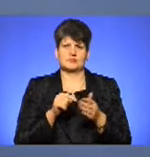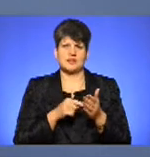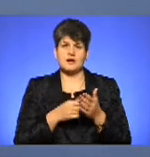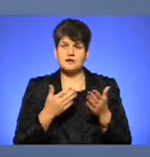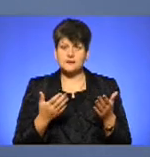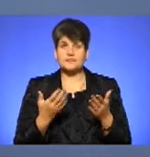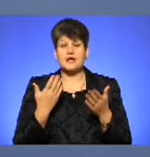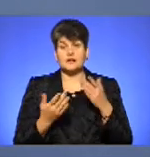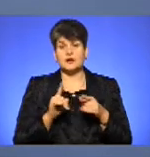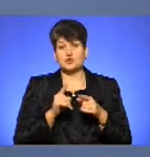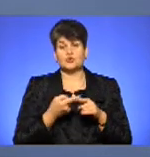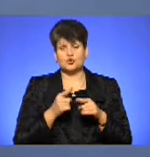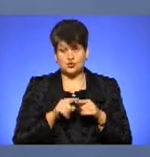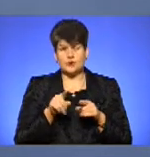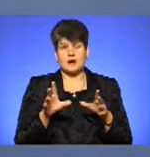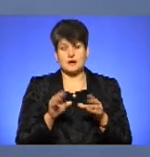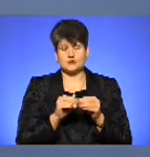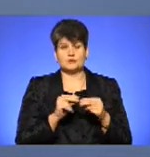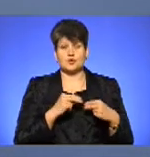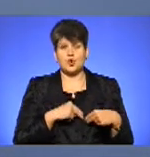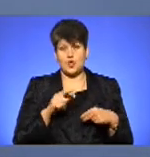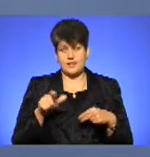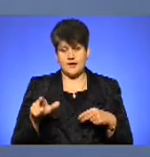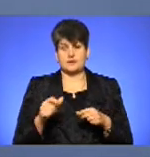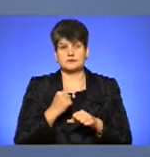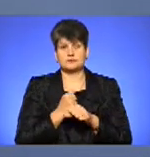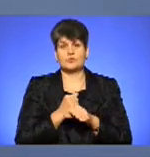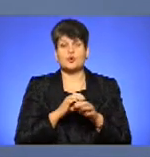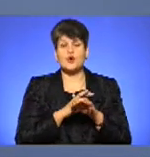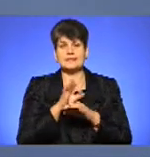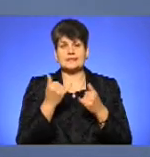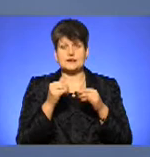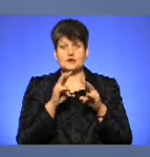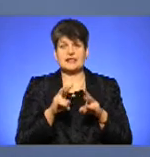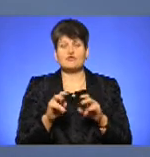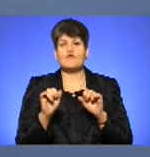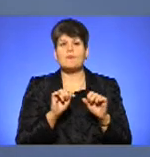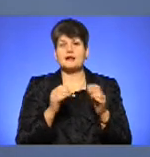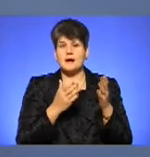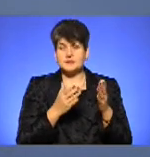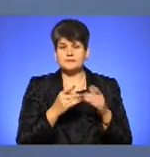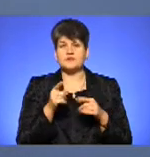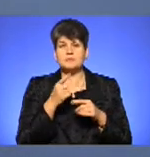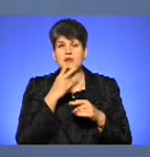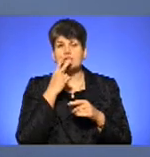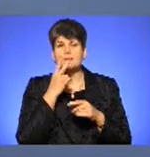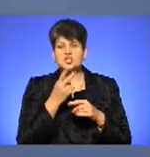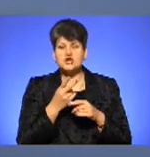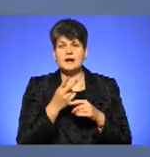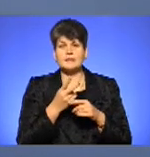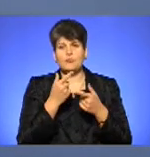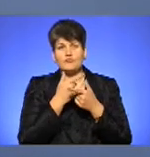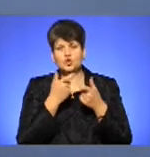Але і щодо цього, я разом із колегами вніс законопроект, який зараз на розгляді в парламенті, і він передбачає повідомлення на